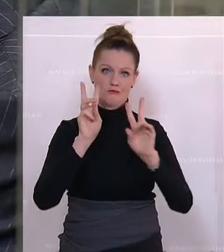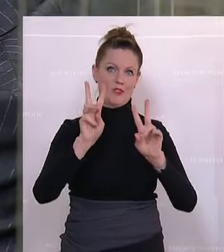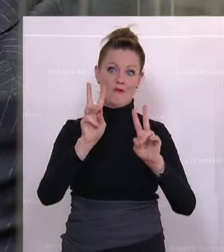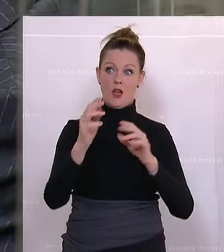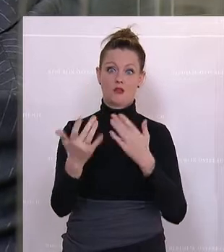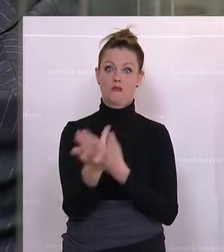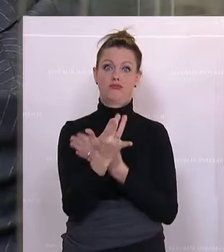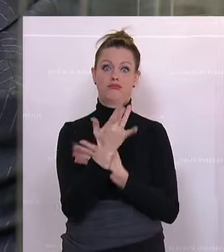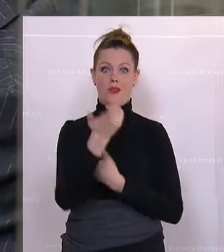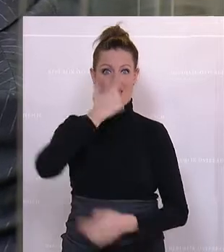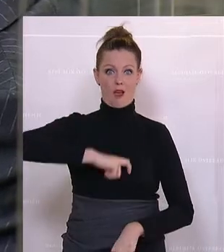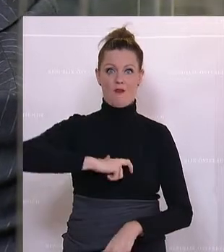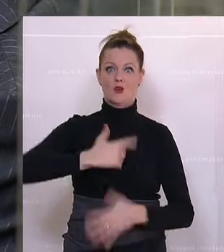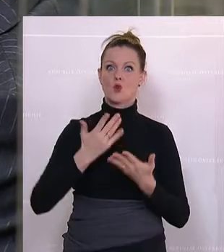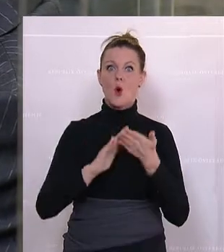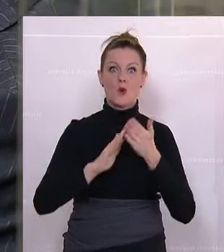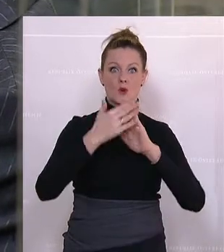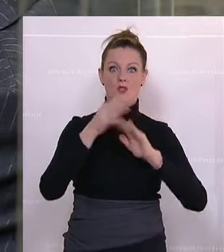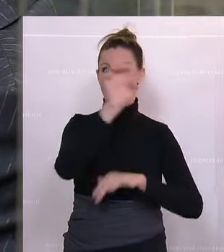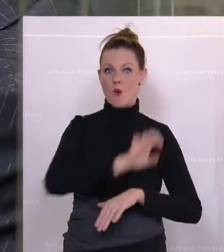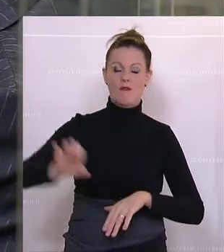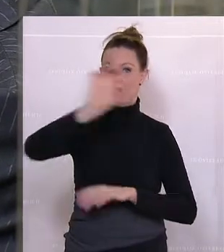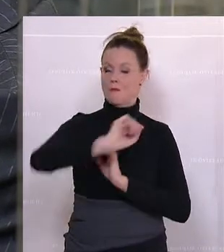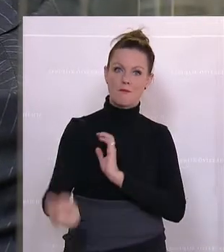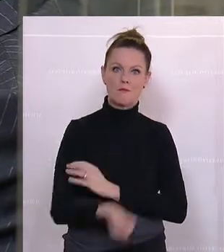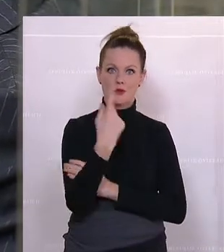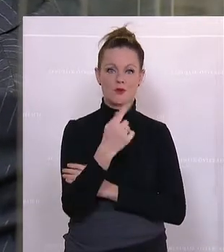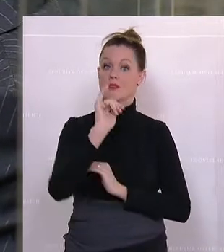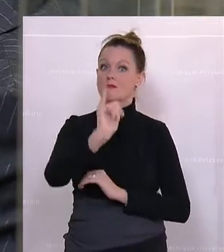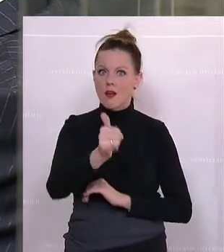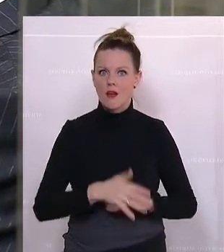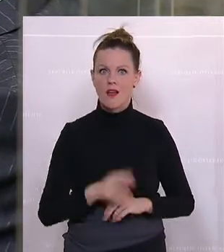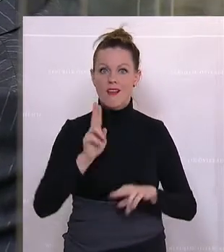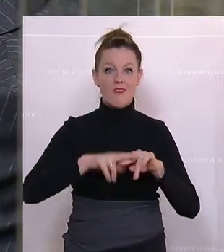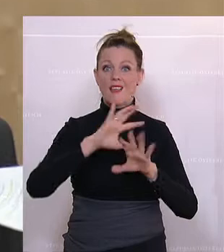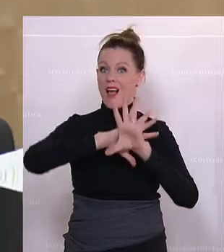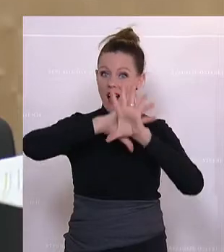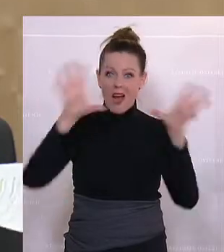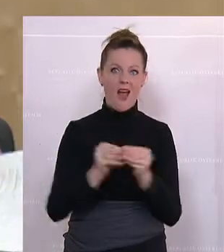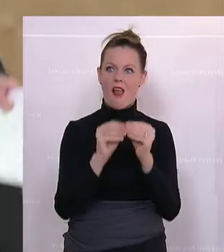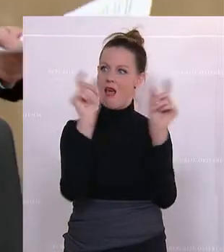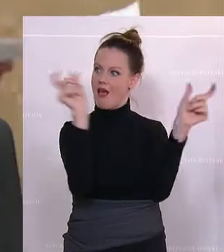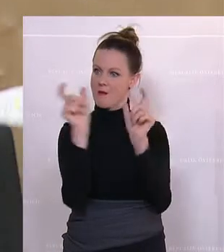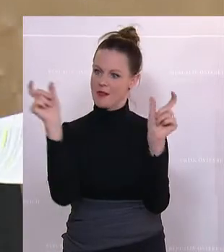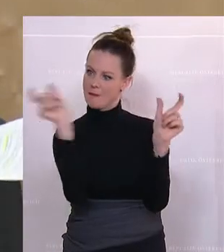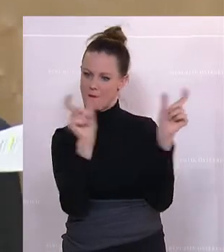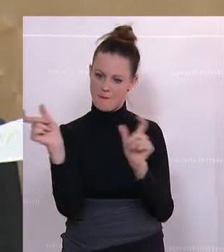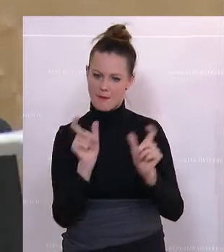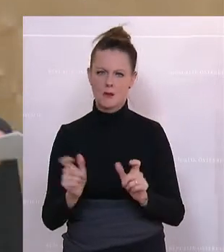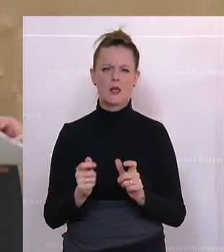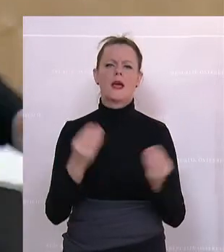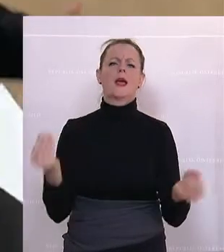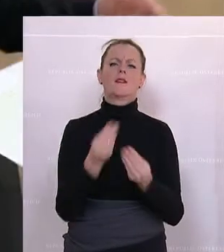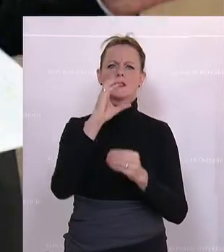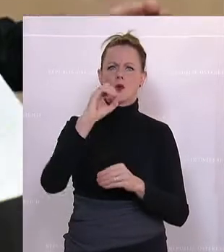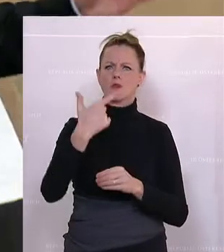kritisiert, weil ich gesagt habe, diese Konstruktion ist europaweit einmalig. Ja, und das stimmt, wenn man alle Elemente zusammenzählt, irgendeinen CO2-Preis